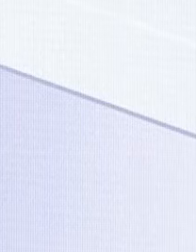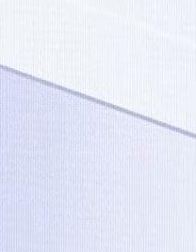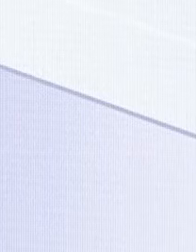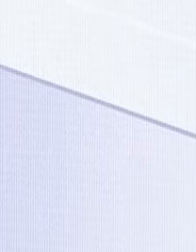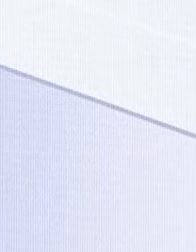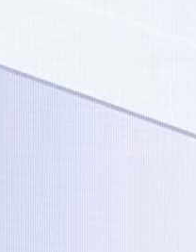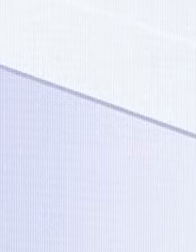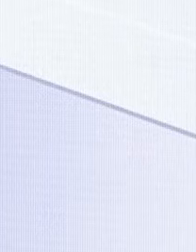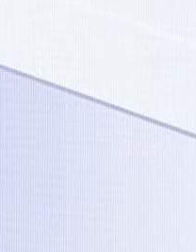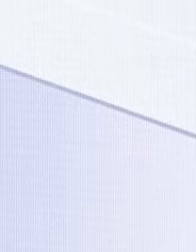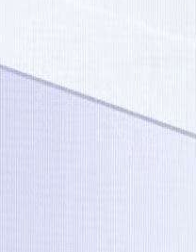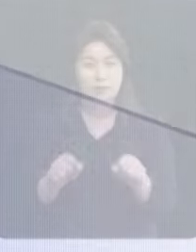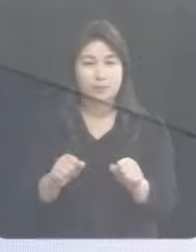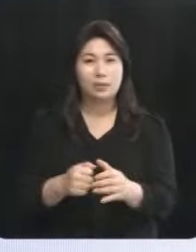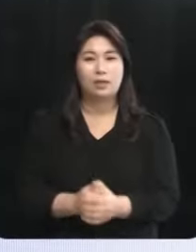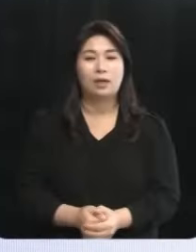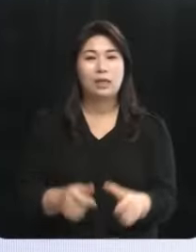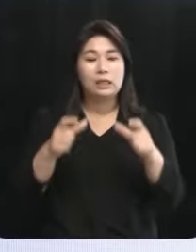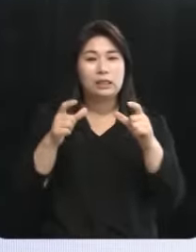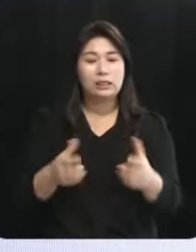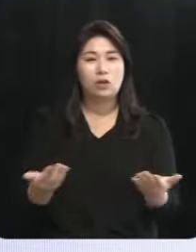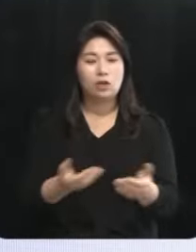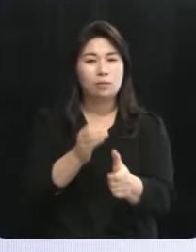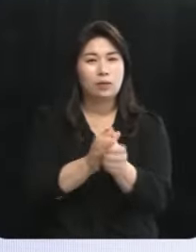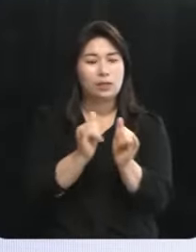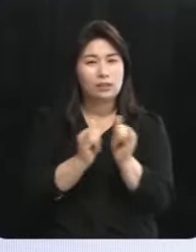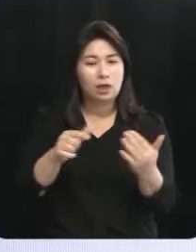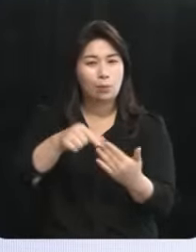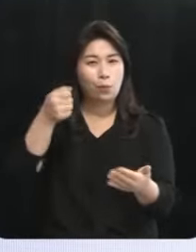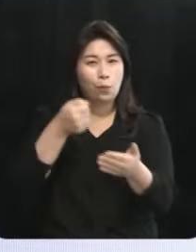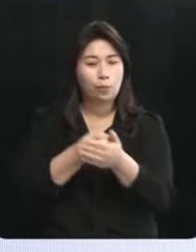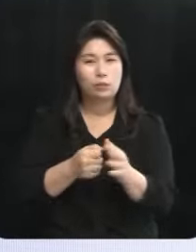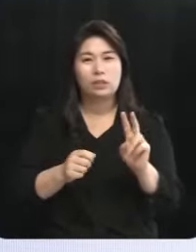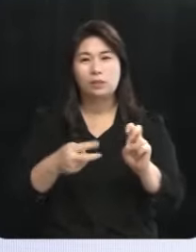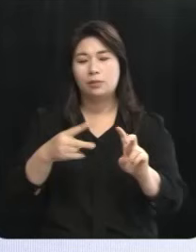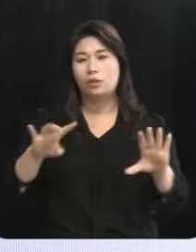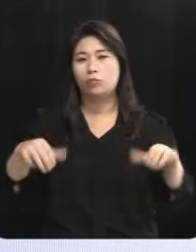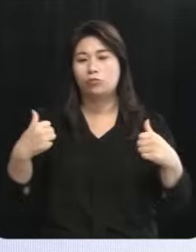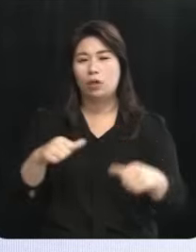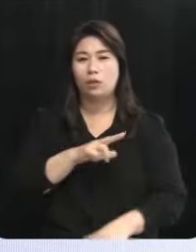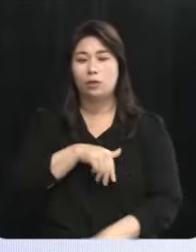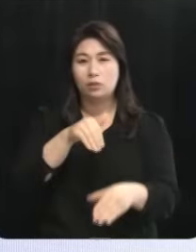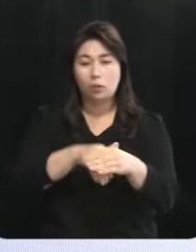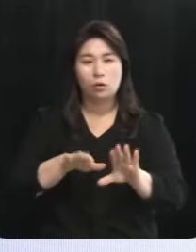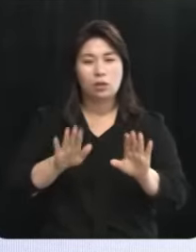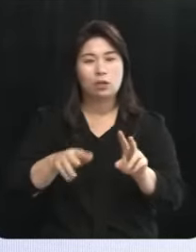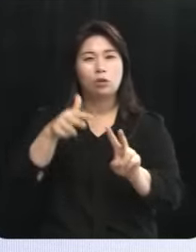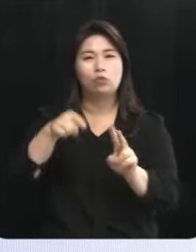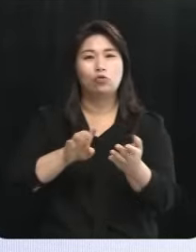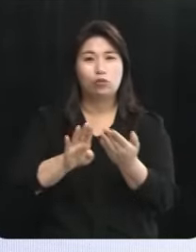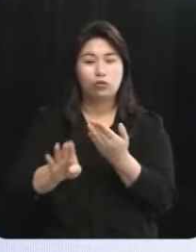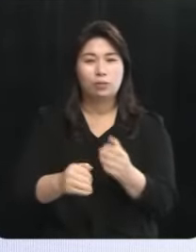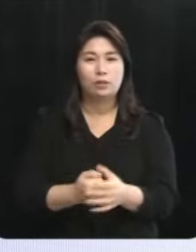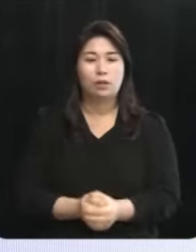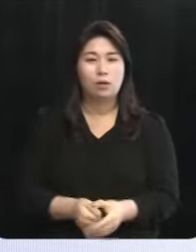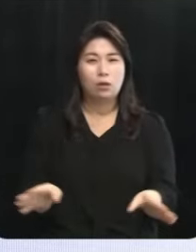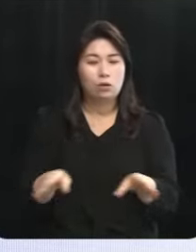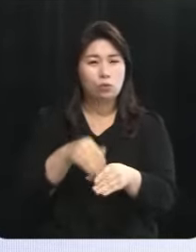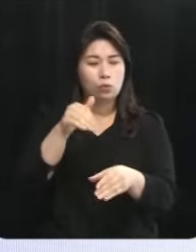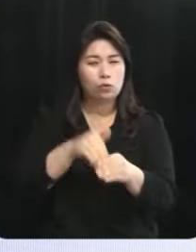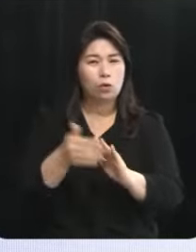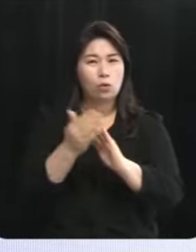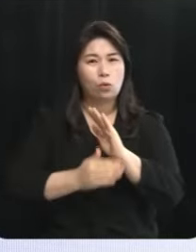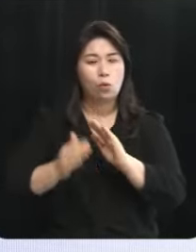여러분 안녕하십니까 지역의 일꾼을 뽑는 22대 국회의원 선거 어느덧 보름 남았습니다 총선